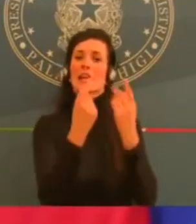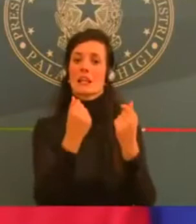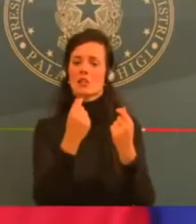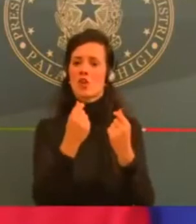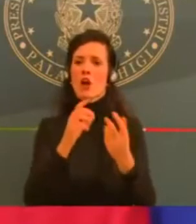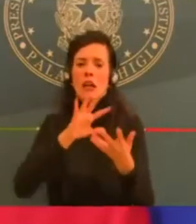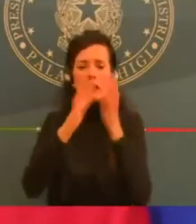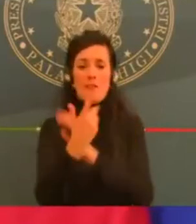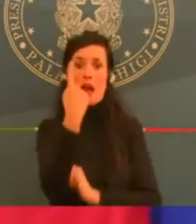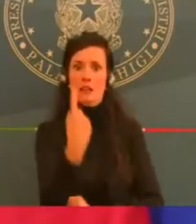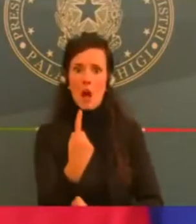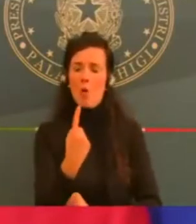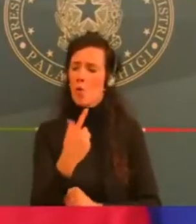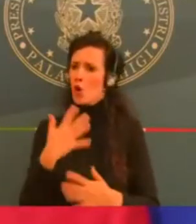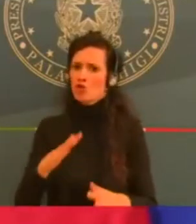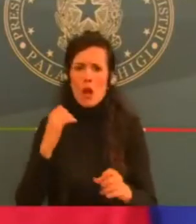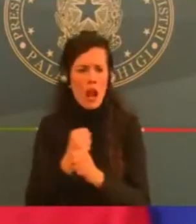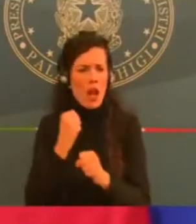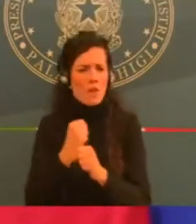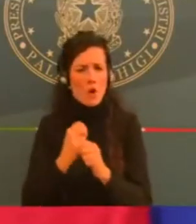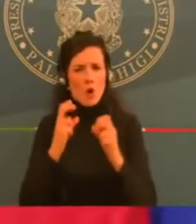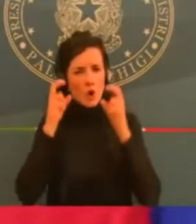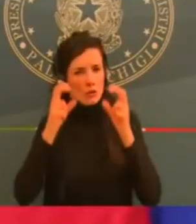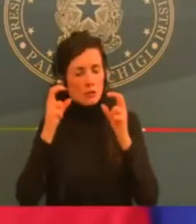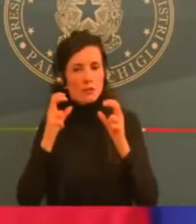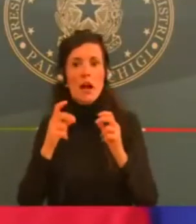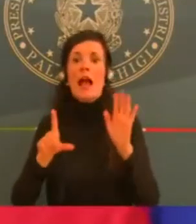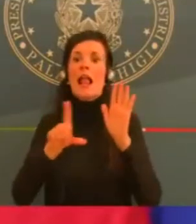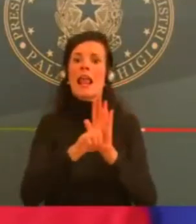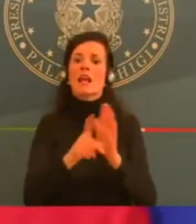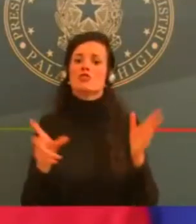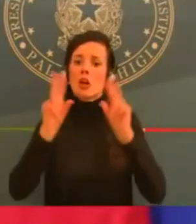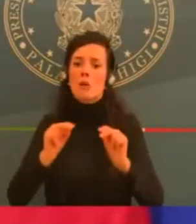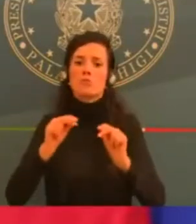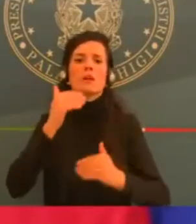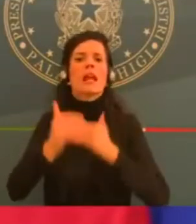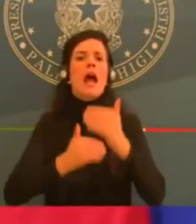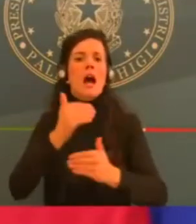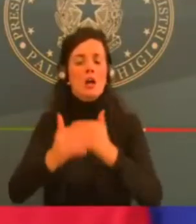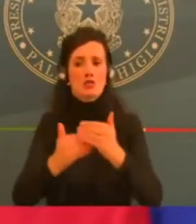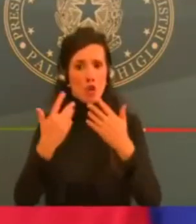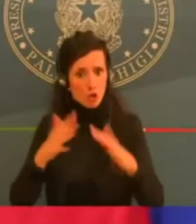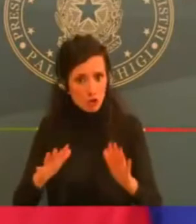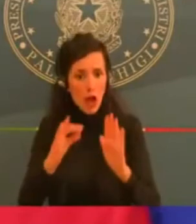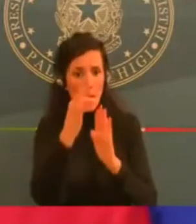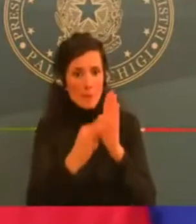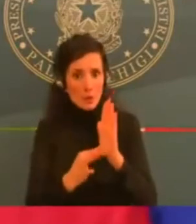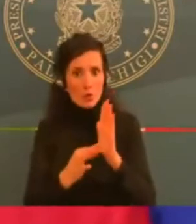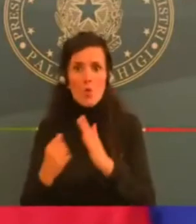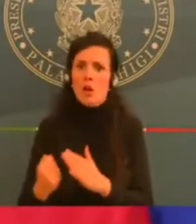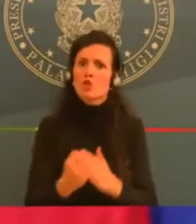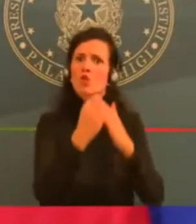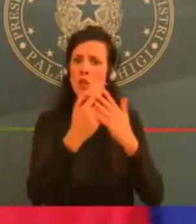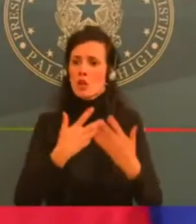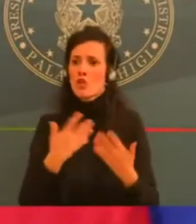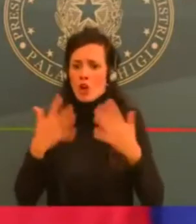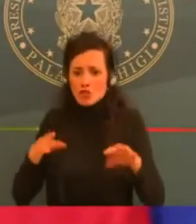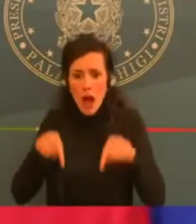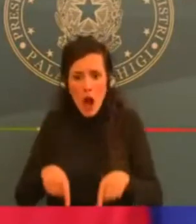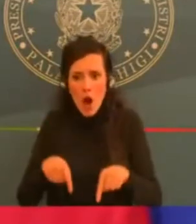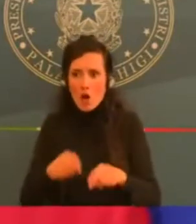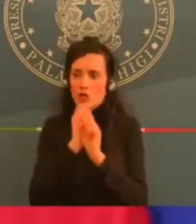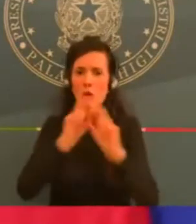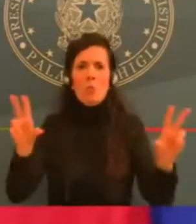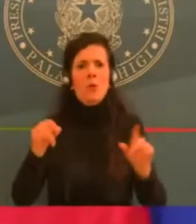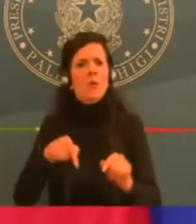ripeto, non siamo in ritardo se guardiamo alle misure, vanno dal 24 al 6. Quindi noi comunque stasera va in gazzetta ufficiale,